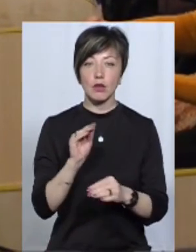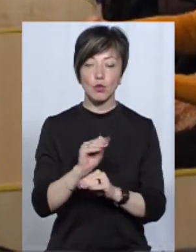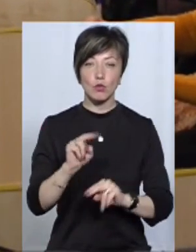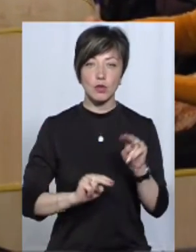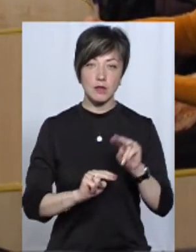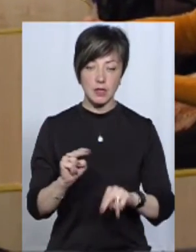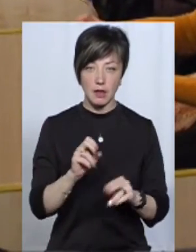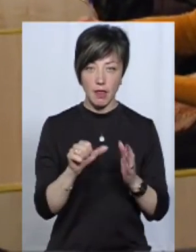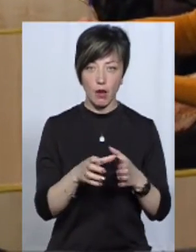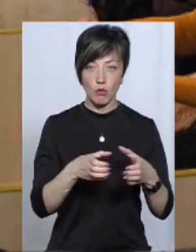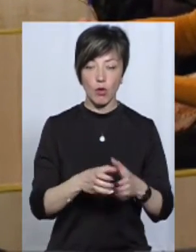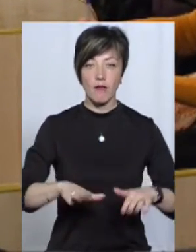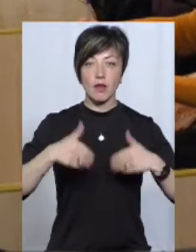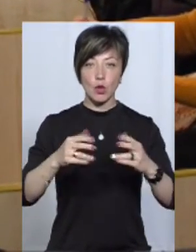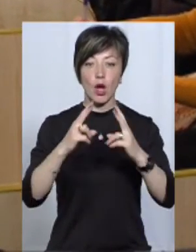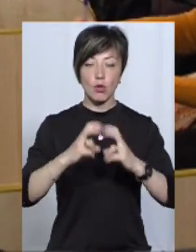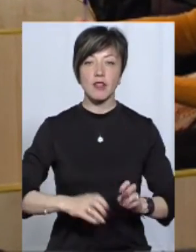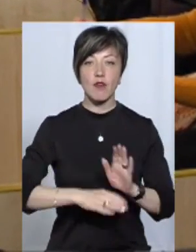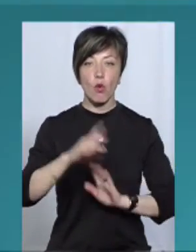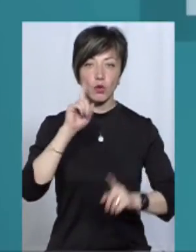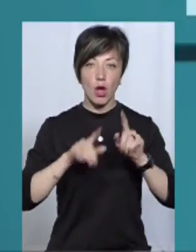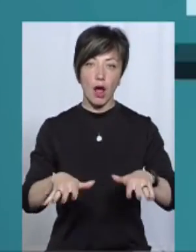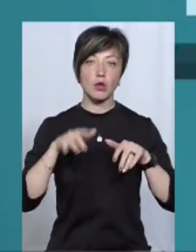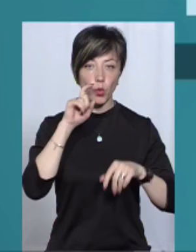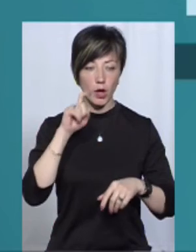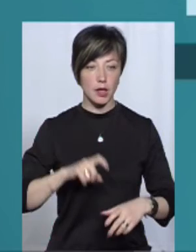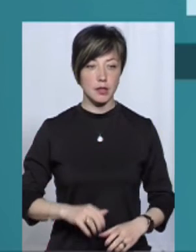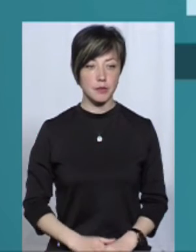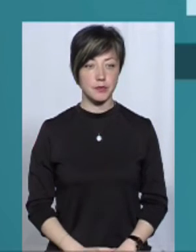енергоблоків ХС буде виноситися на розгляд Верховної Ради України.